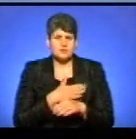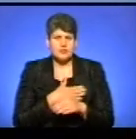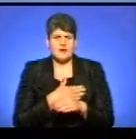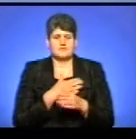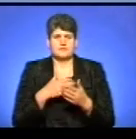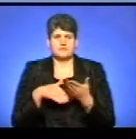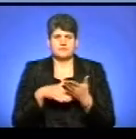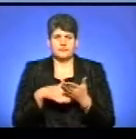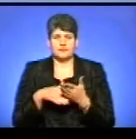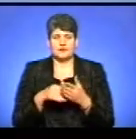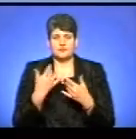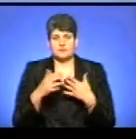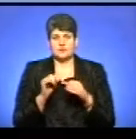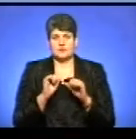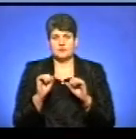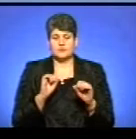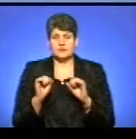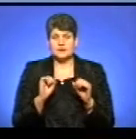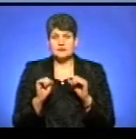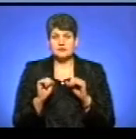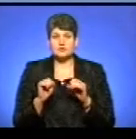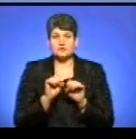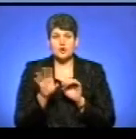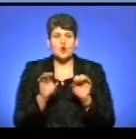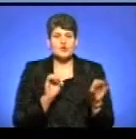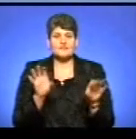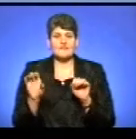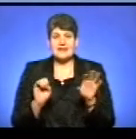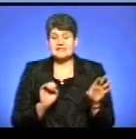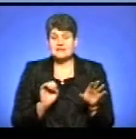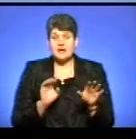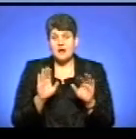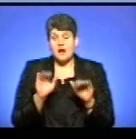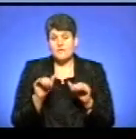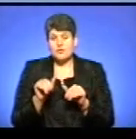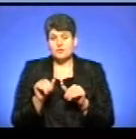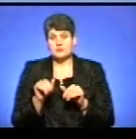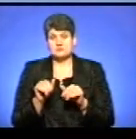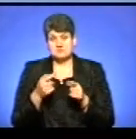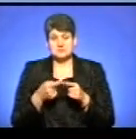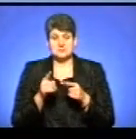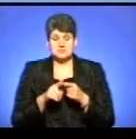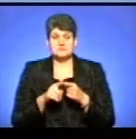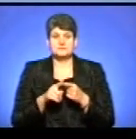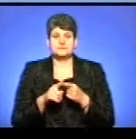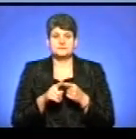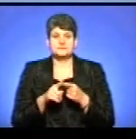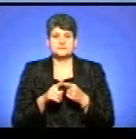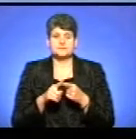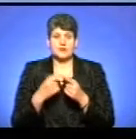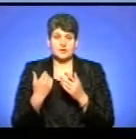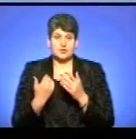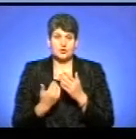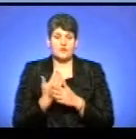вже потім кардинати дії, як можна свідше, то було, то все розвести. І потім Володецький рух рушив вдалі, що це нова